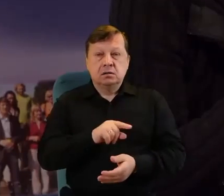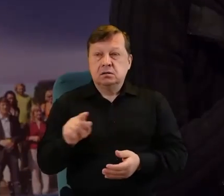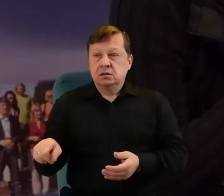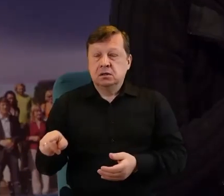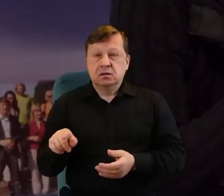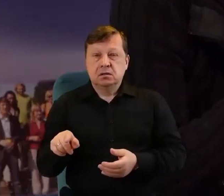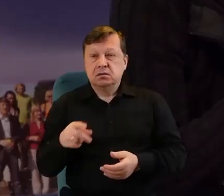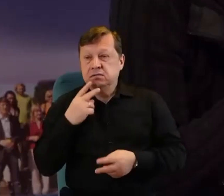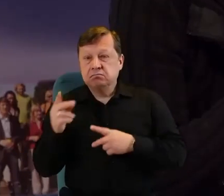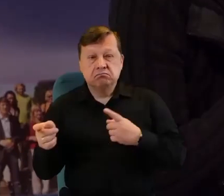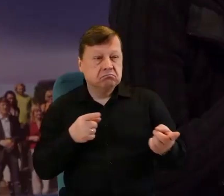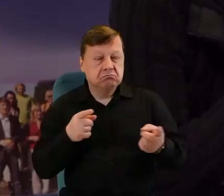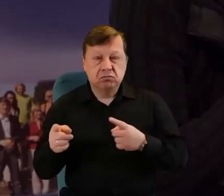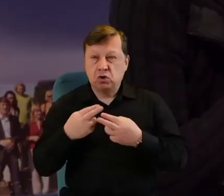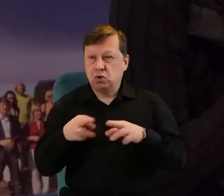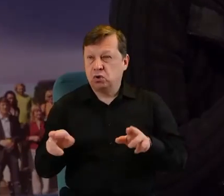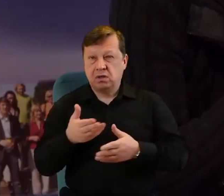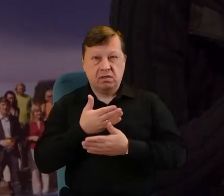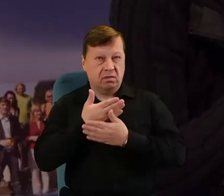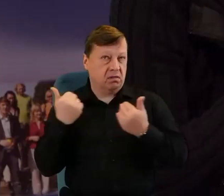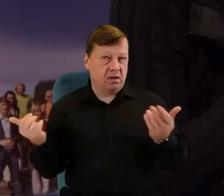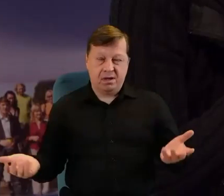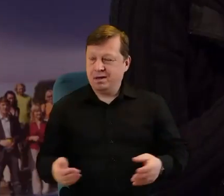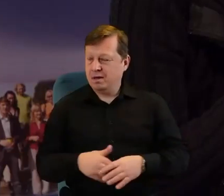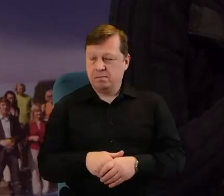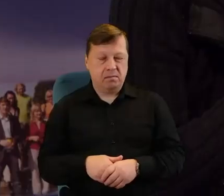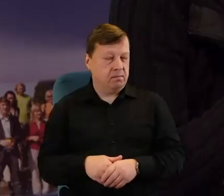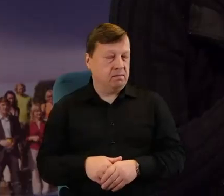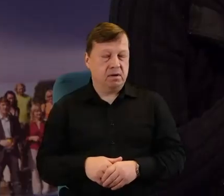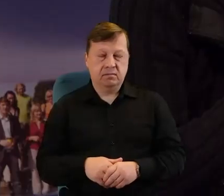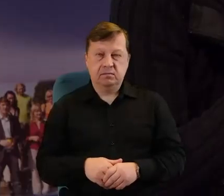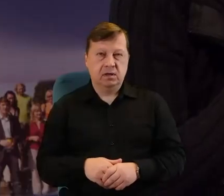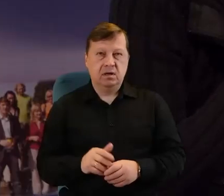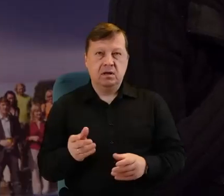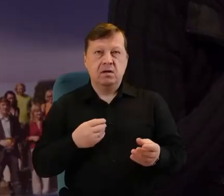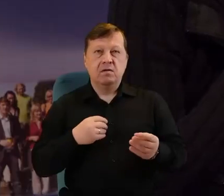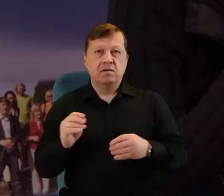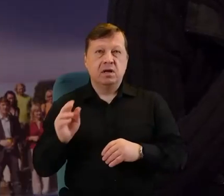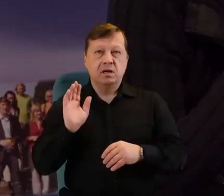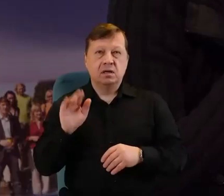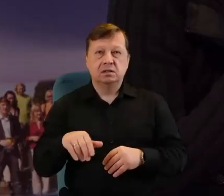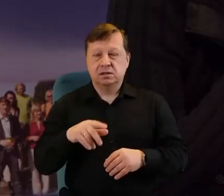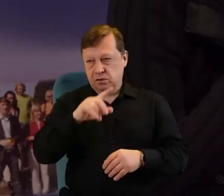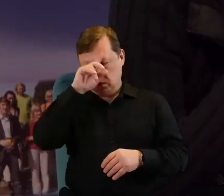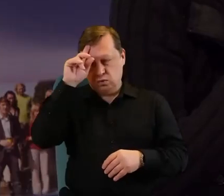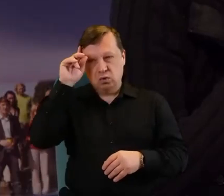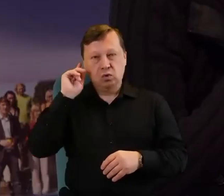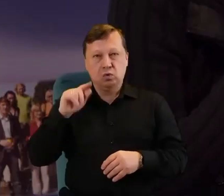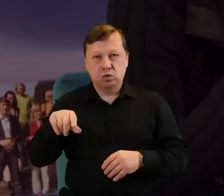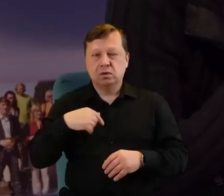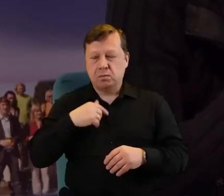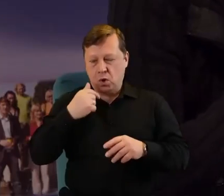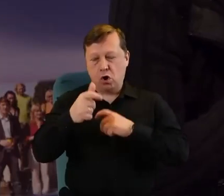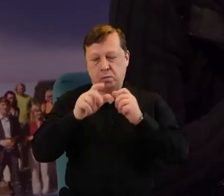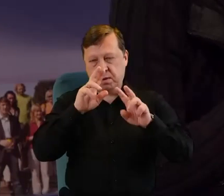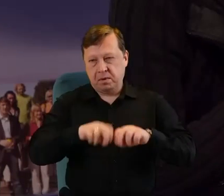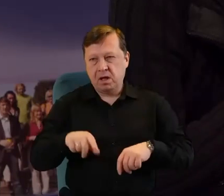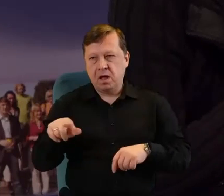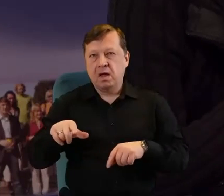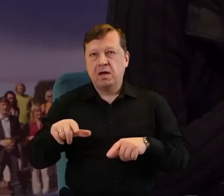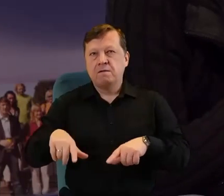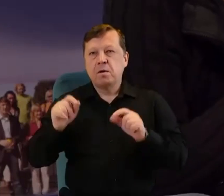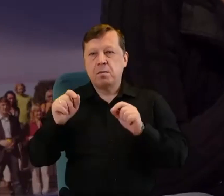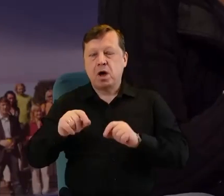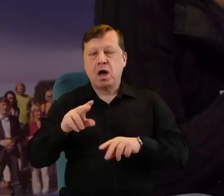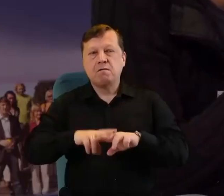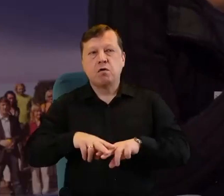praktyce też, może to wynika z tempa życia, wydaje się, że coraz więcej osób, nawet nie tylko wydaje się, ale badania wskazują, że coraz więcej osób wybiera jednak te